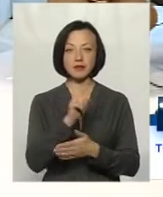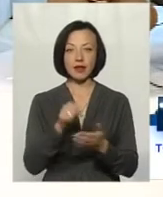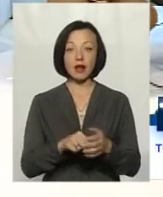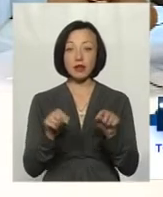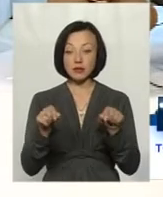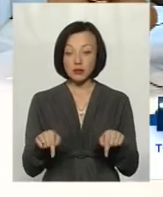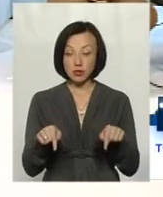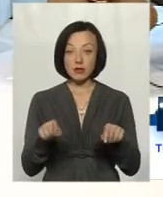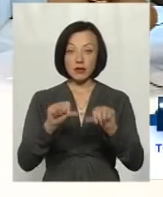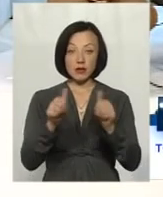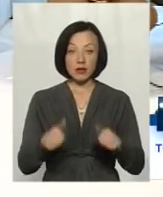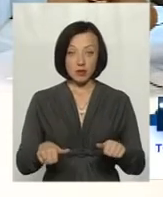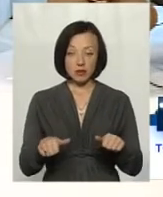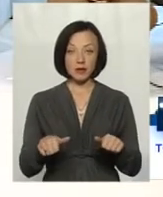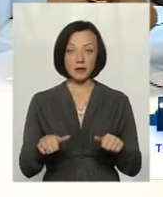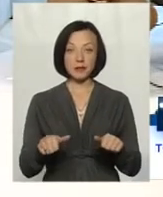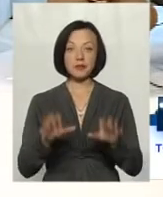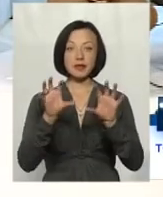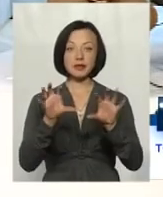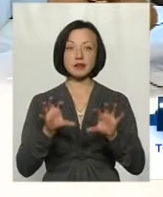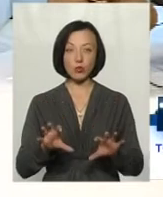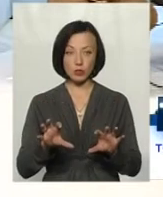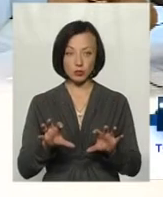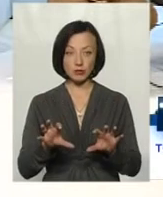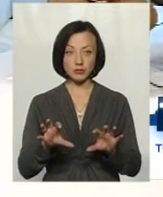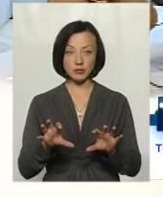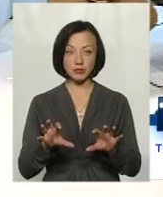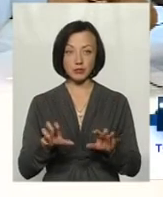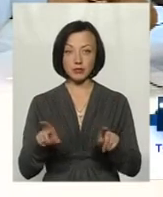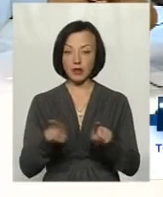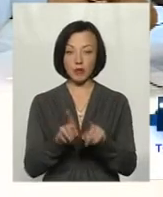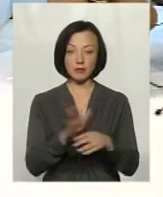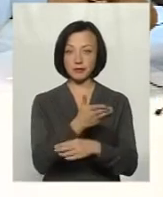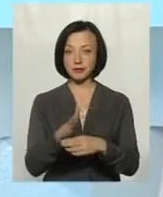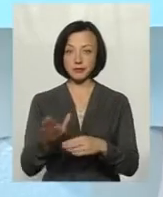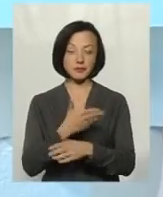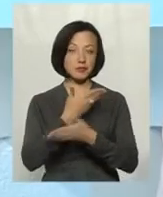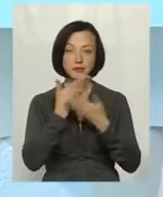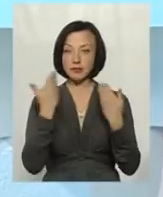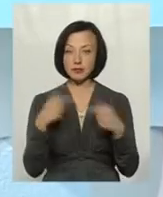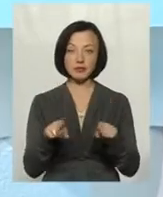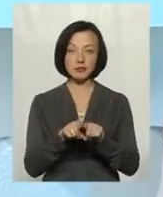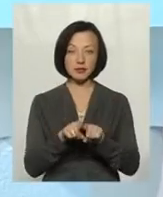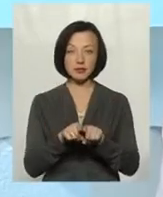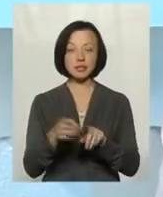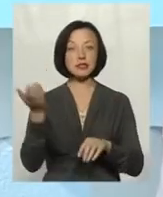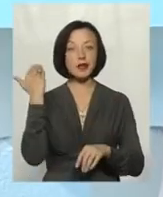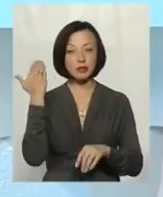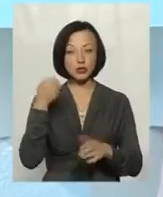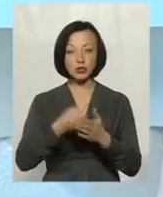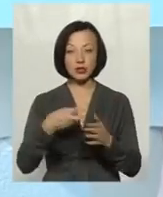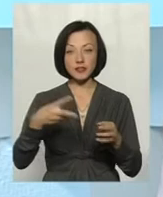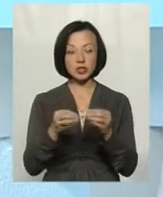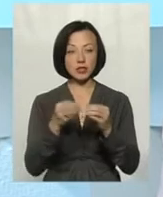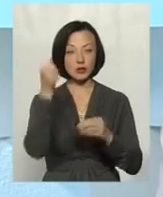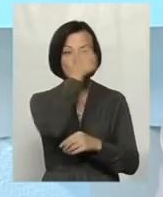даному варіанті закону Пронадра, кодексу Пронадра, немає такої межі. Раніше, до 2010